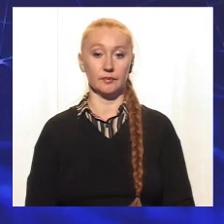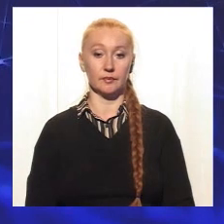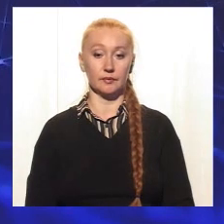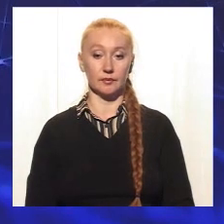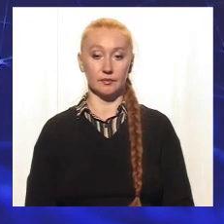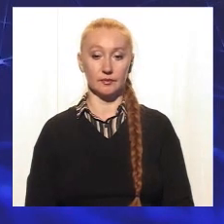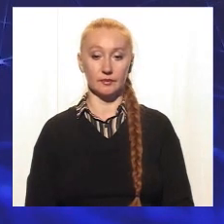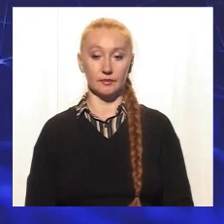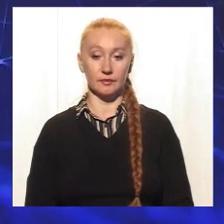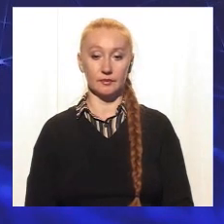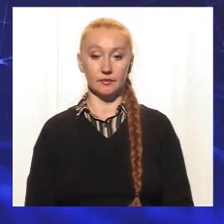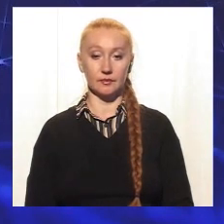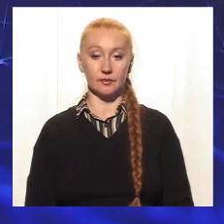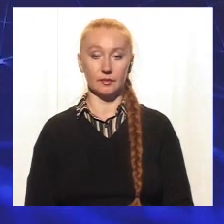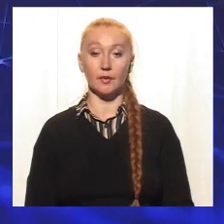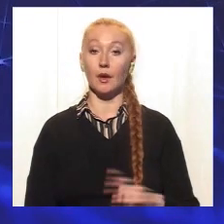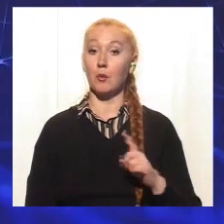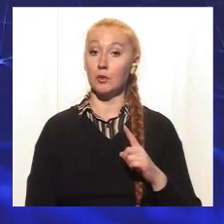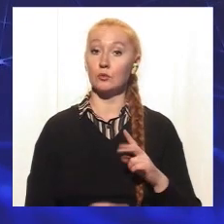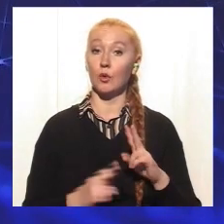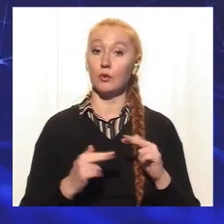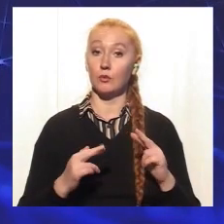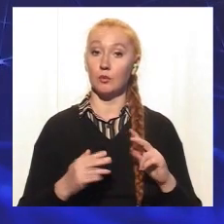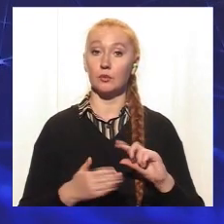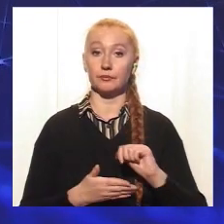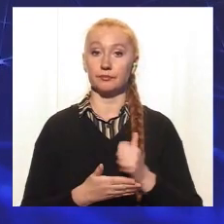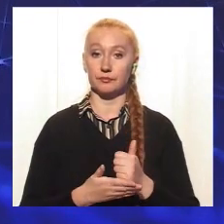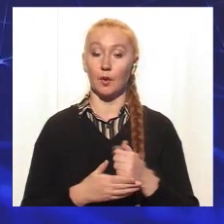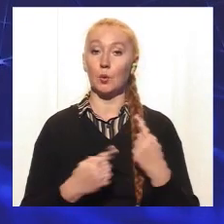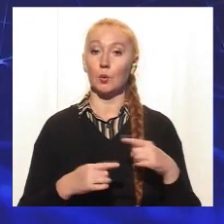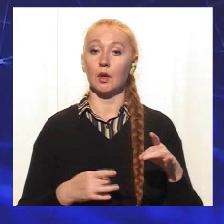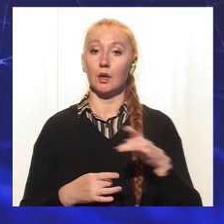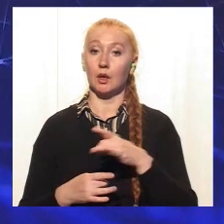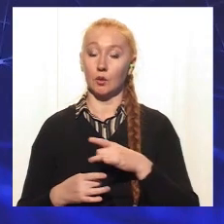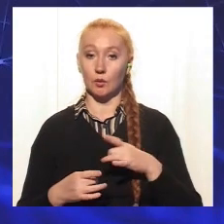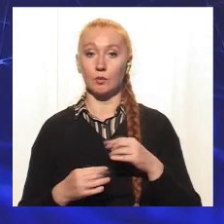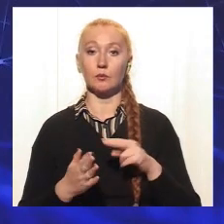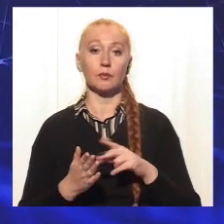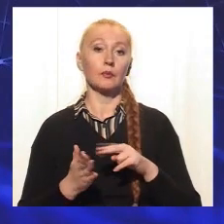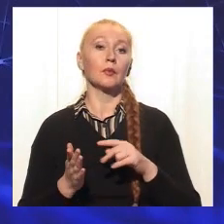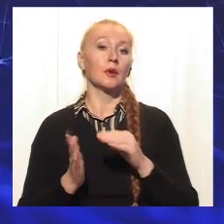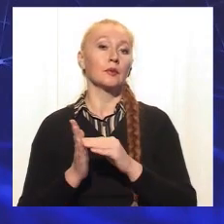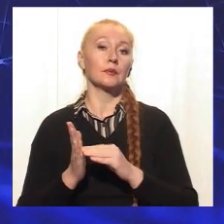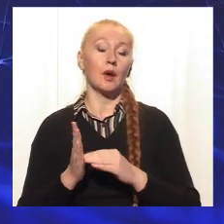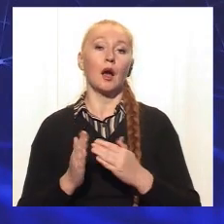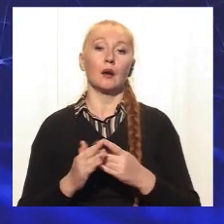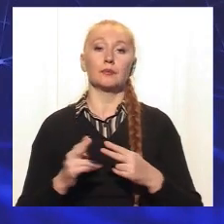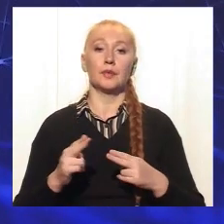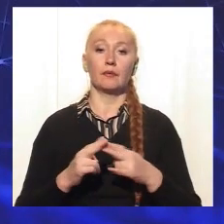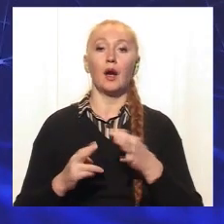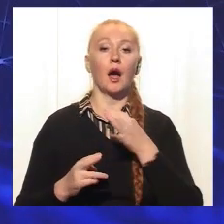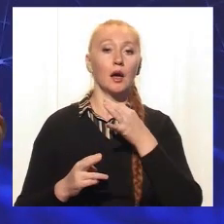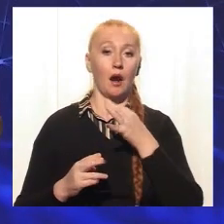Тож, чому Дніпропетровщина лідирує серед інших регіонів країни за статистикою переривання ранньої вагітності?